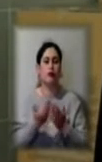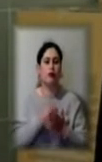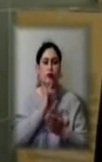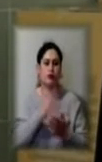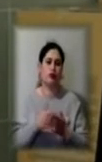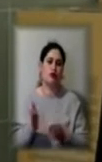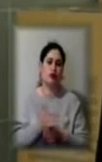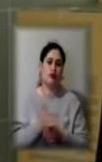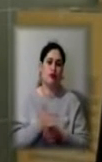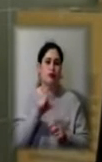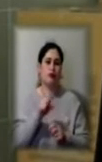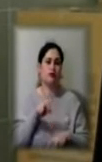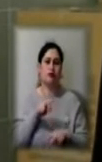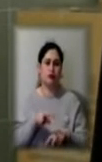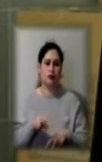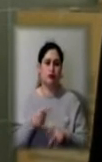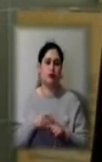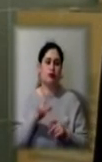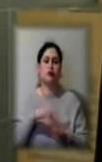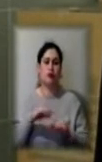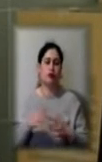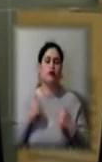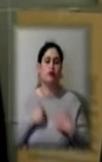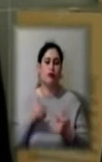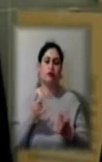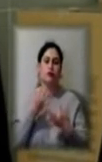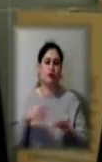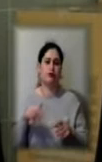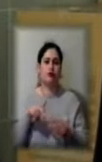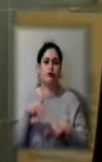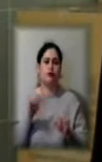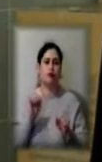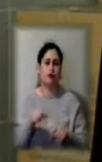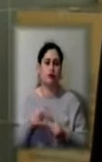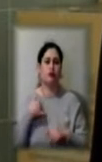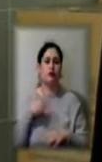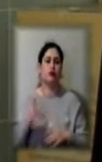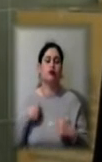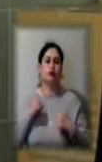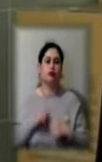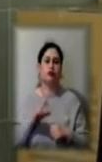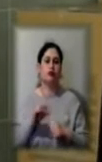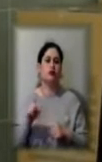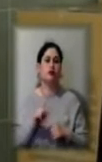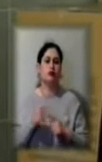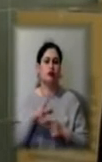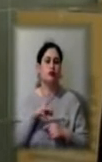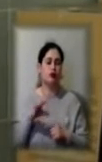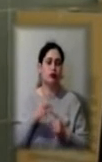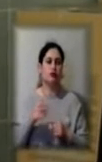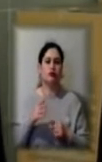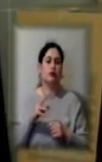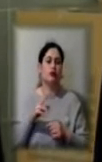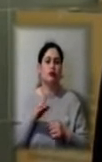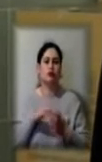буде спокійна і вільна в своєму пересуванні, і ми будемо спокійні за те, що ми перестали спостерігати вже у